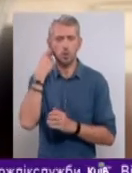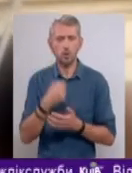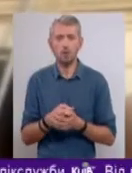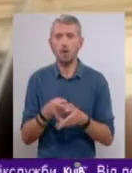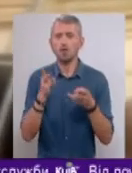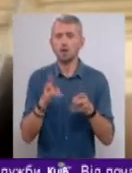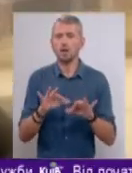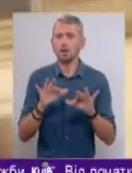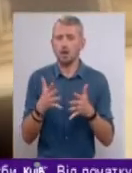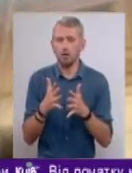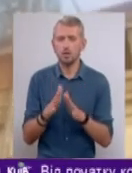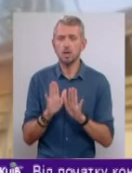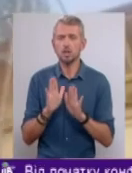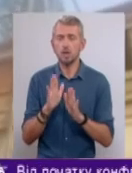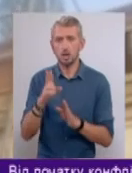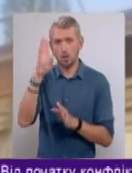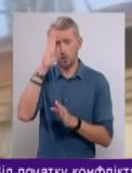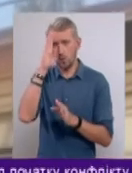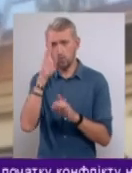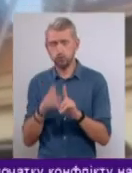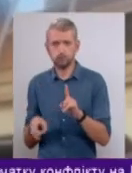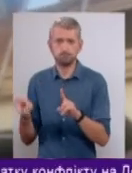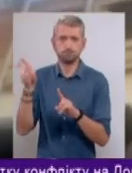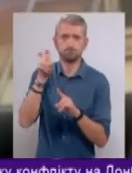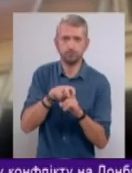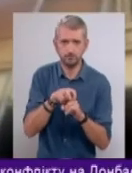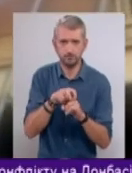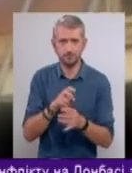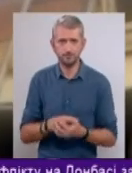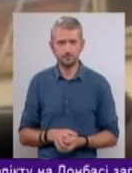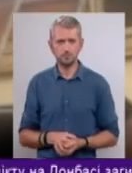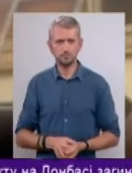Трагедія трапилася, щойно хлопець заліз на дах рухомого поїзда.